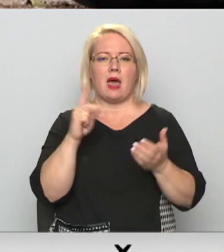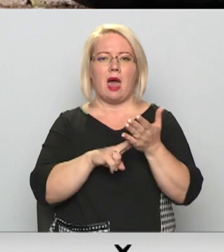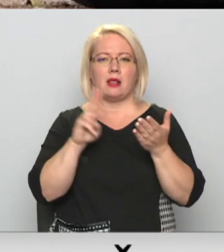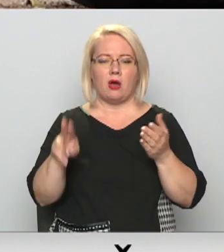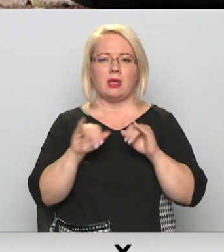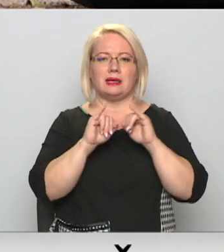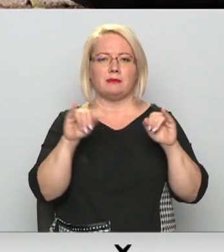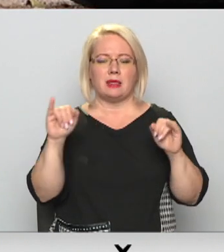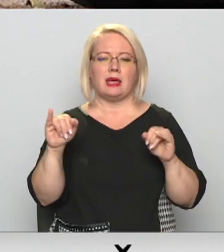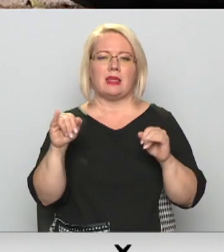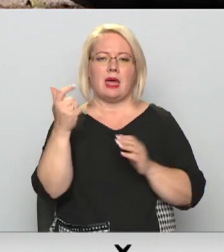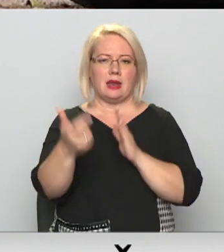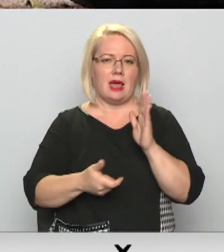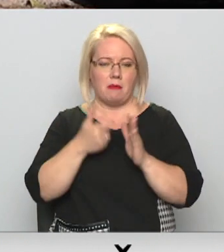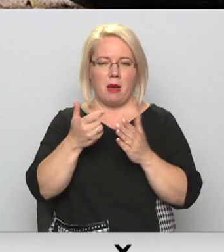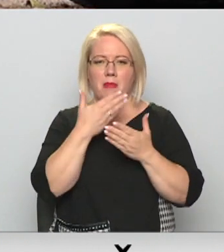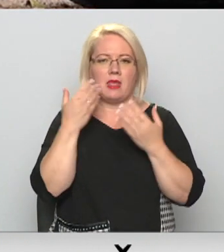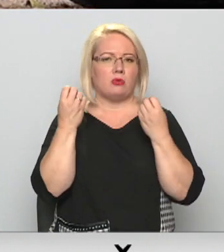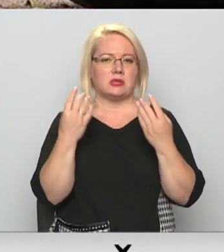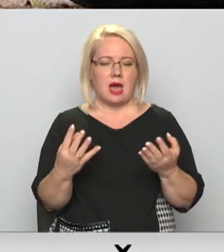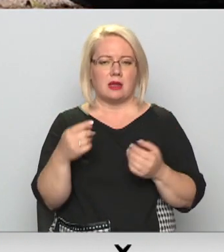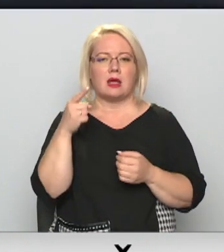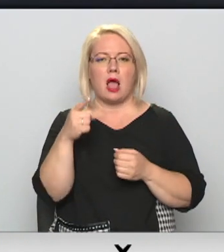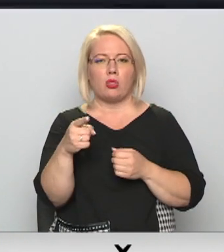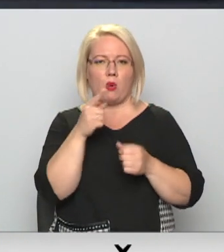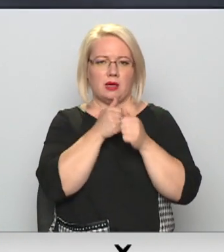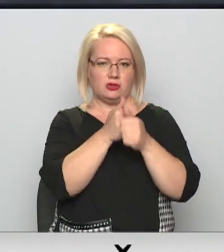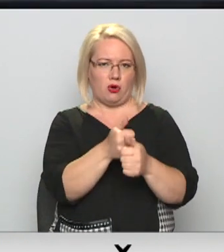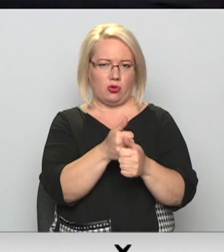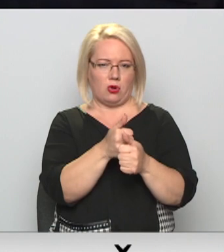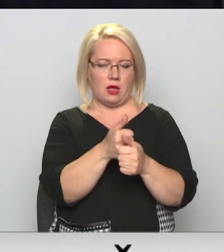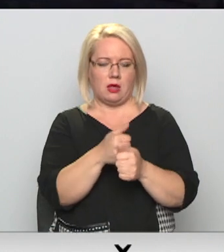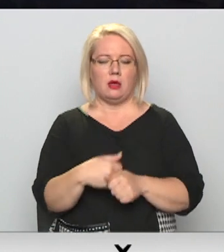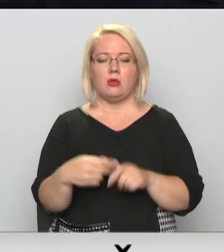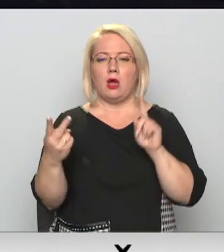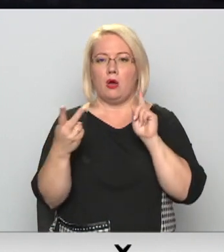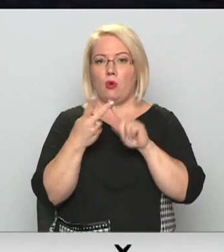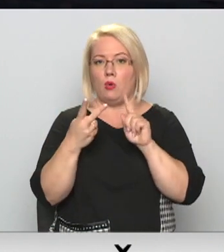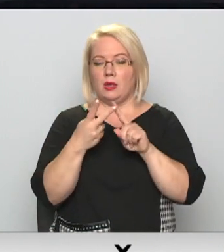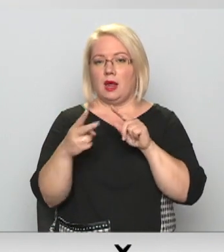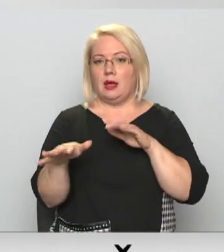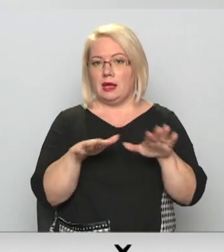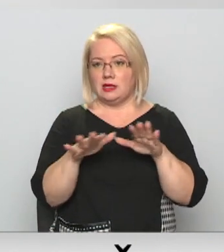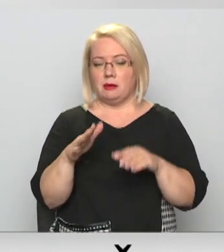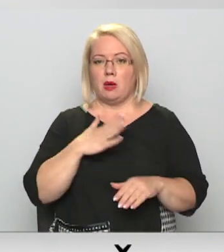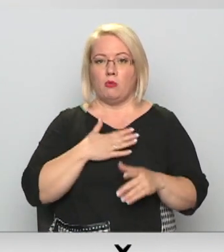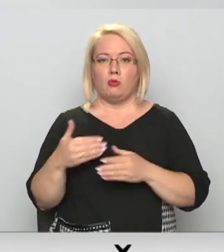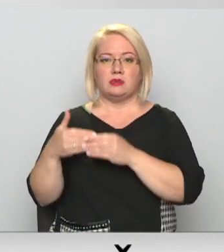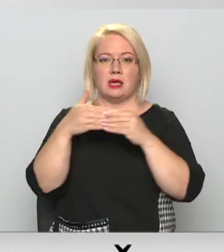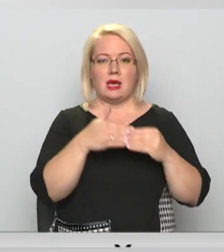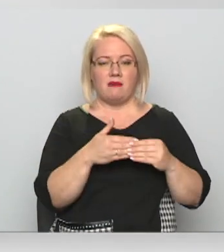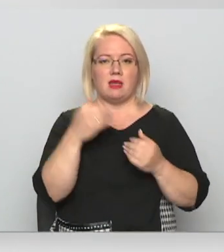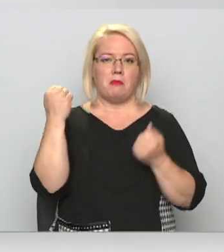izplatītāju riepām, bet nēsot skaidrs, kā to varētu izkontrolēt. Otrs solis ir, ja mums tiek ievests arī